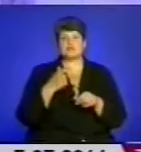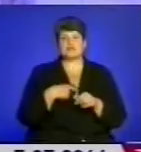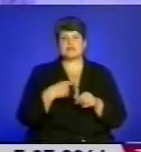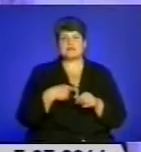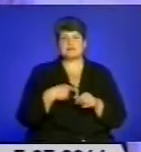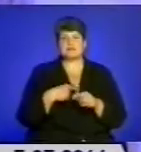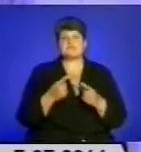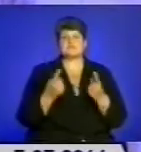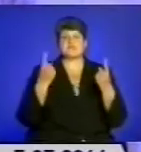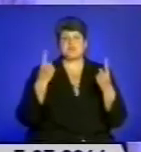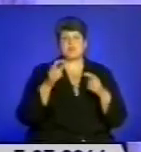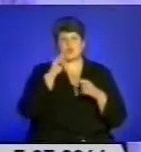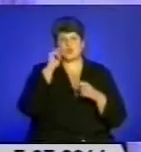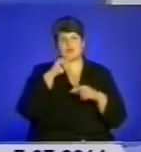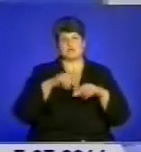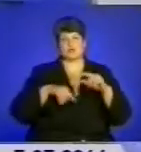українською родиною.